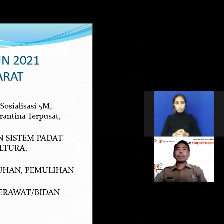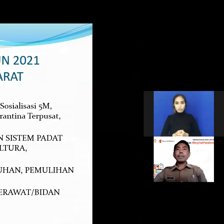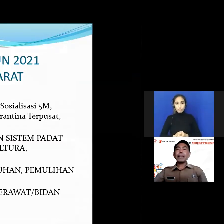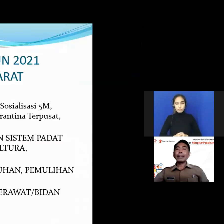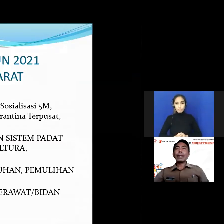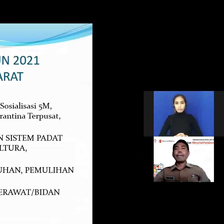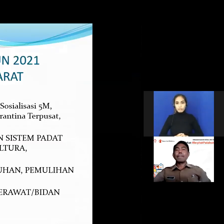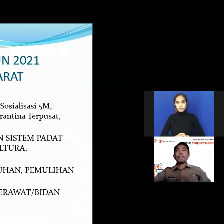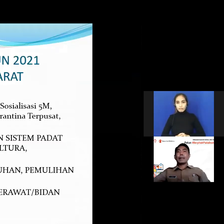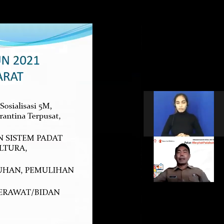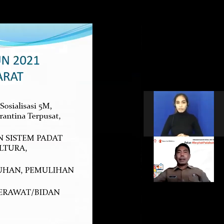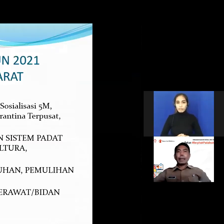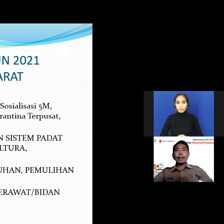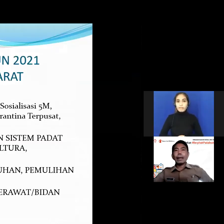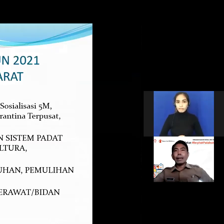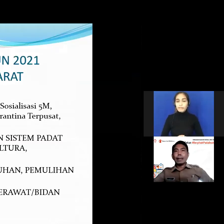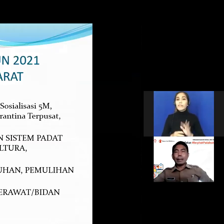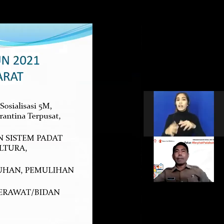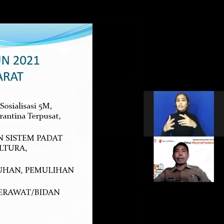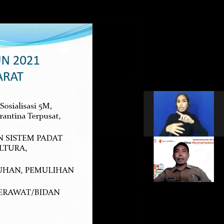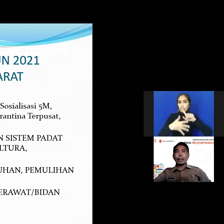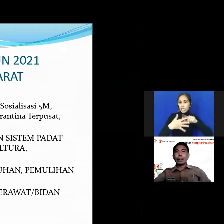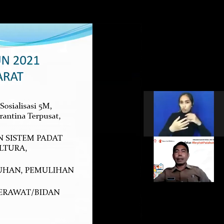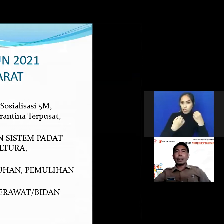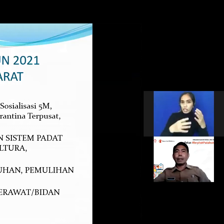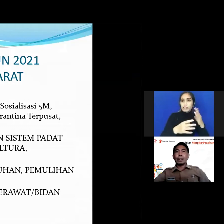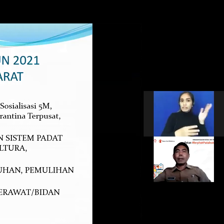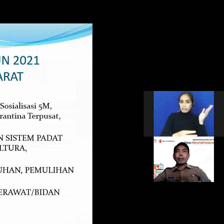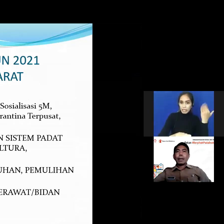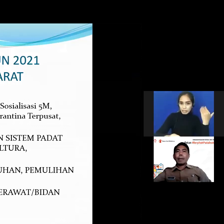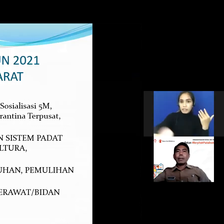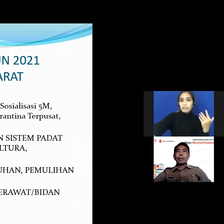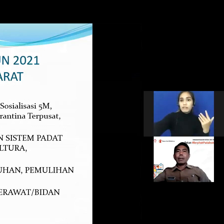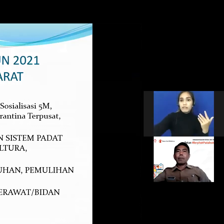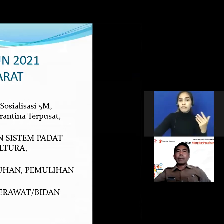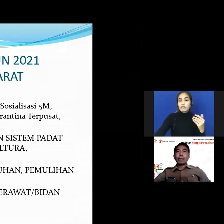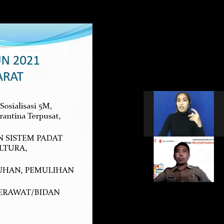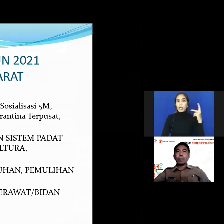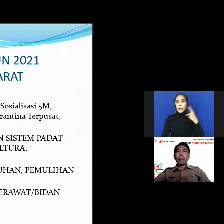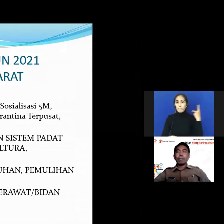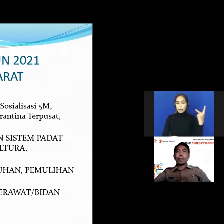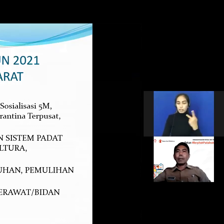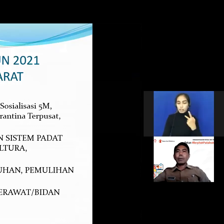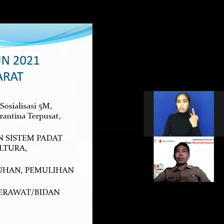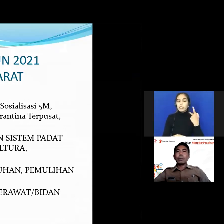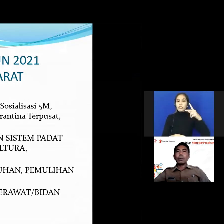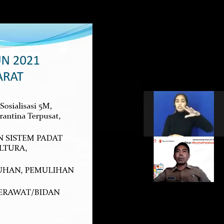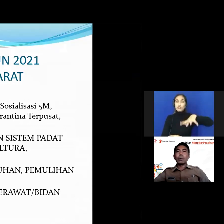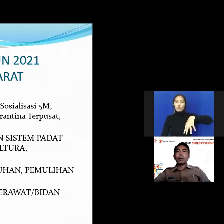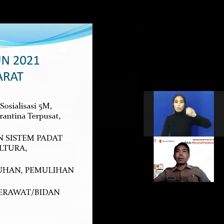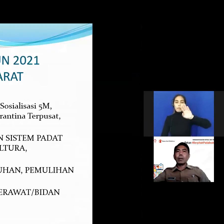oke Pak ini sudah dari hal-hal yang saya sampaikan di atas tadi kami di Kabupaten Sumbah Barat pada tahun